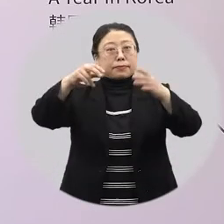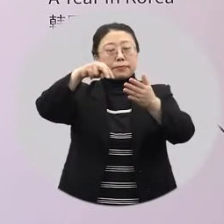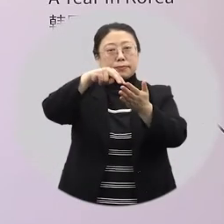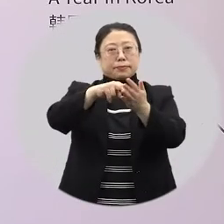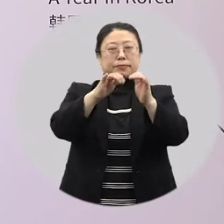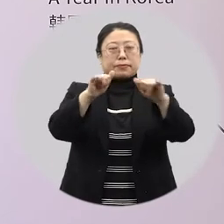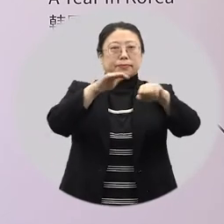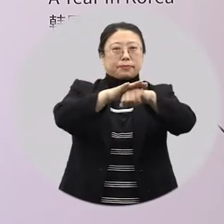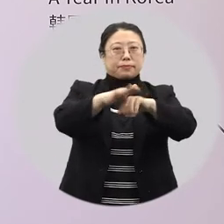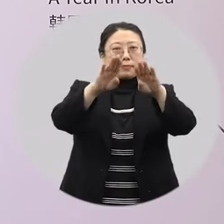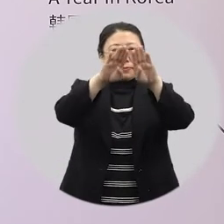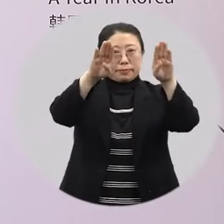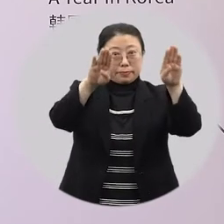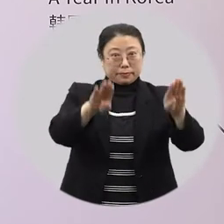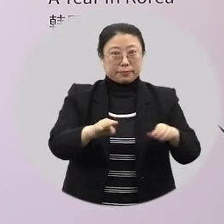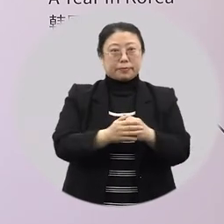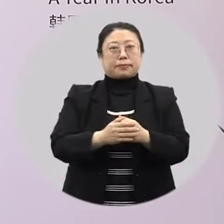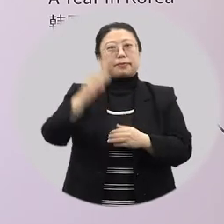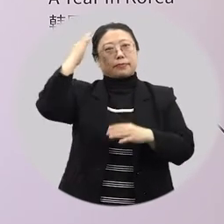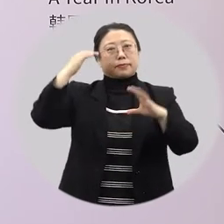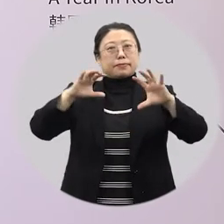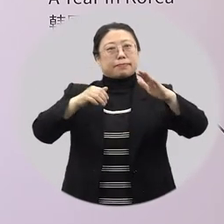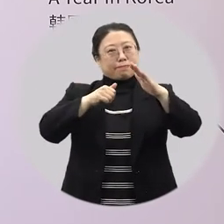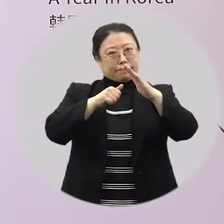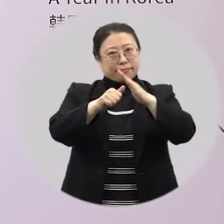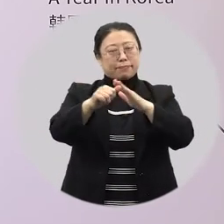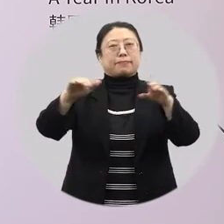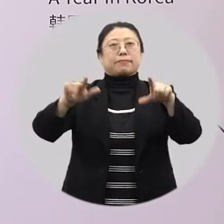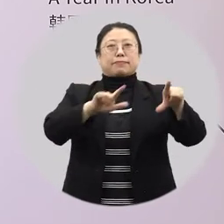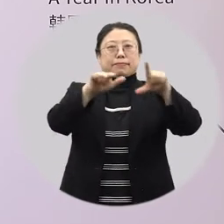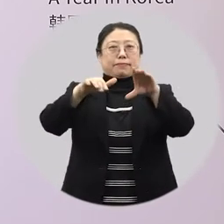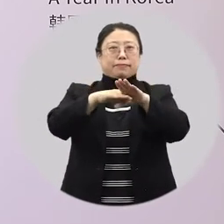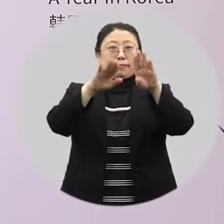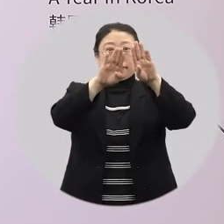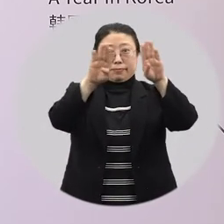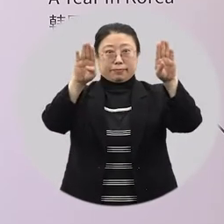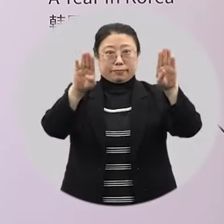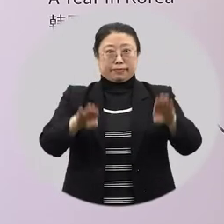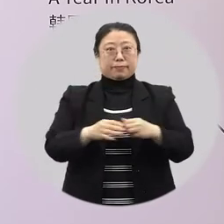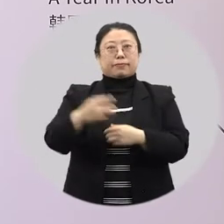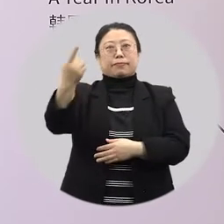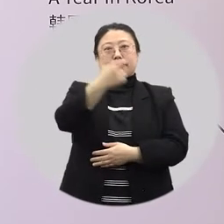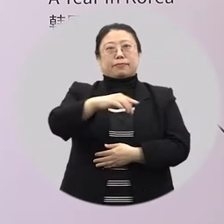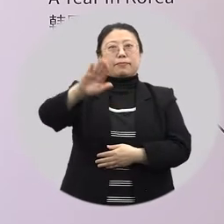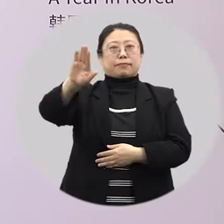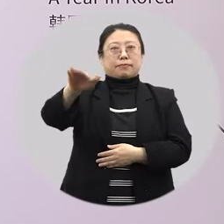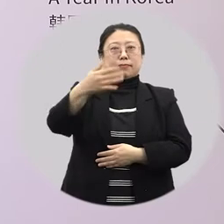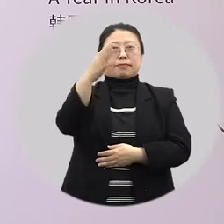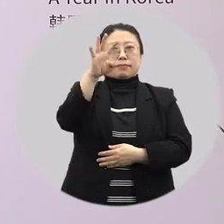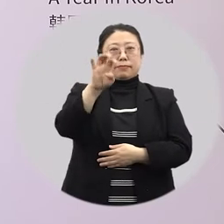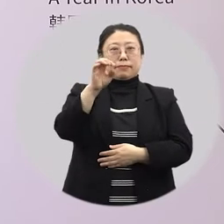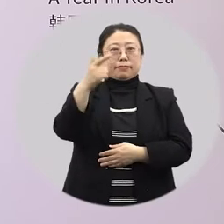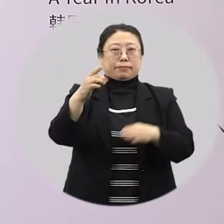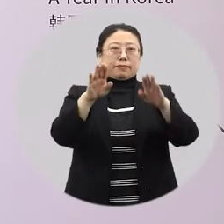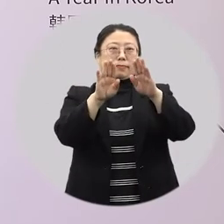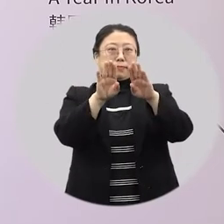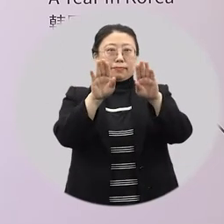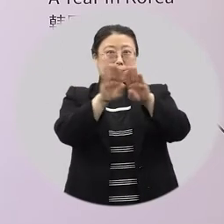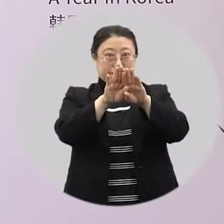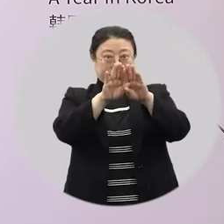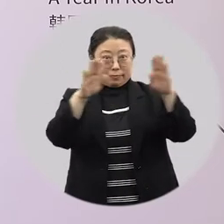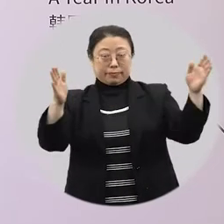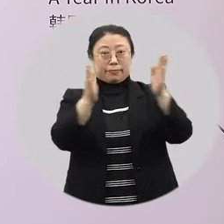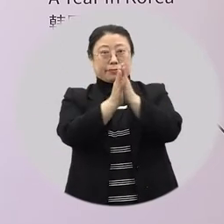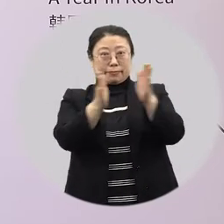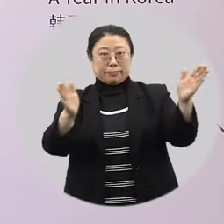국립민속박물관은 우리나라의 대표적인 생활문화박물관으로 1946년에 문을 연 이래로 우리